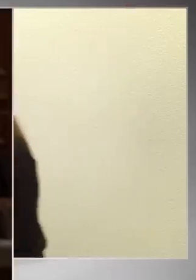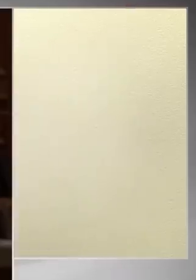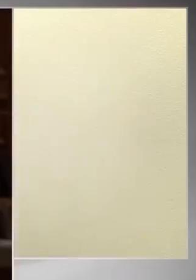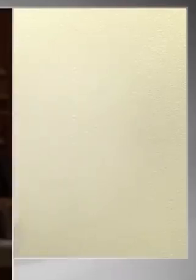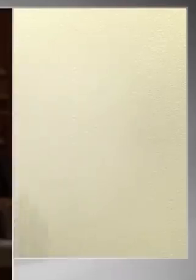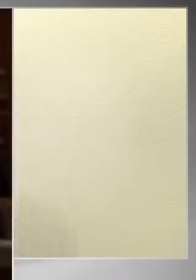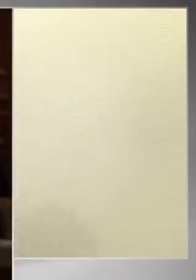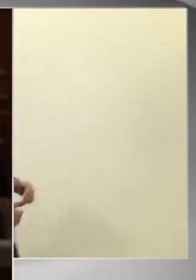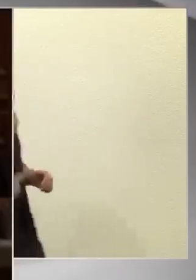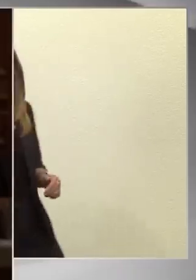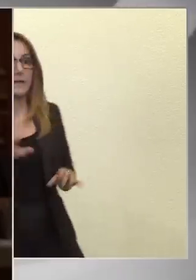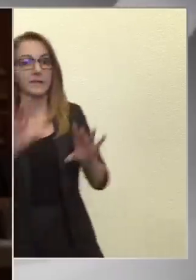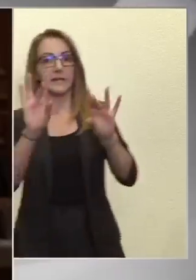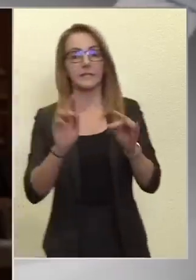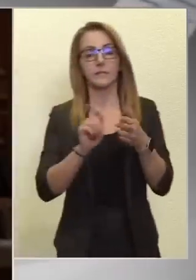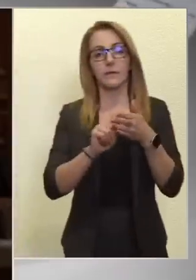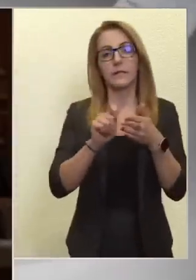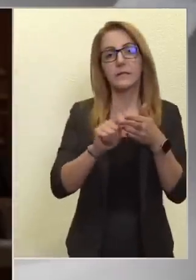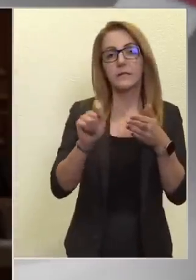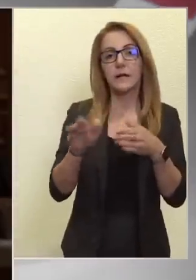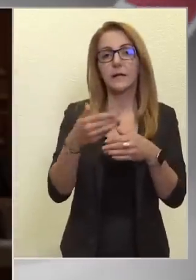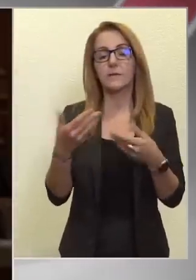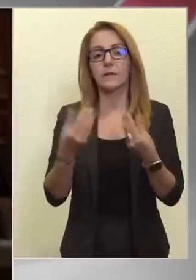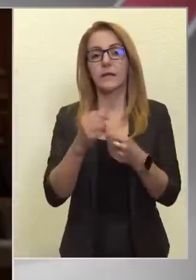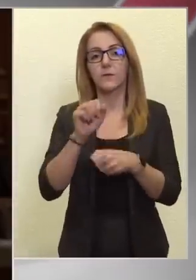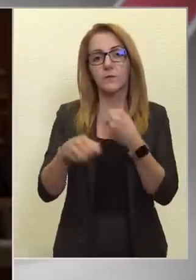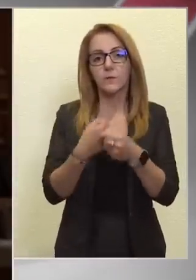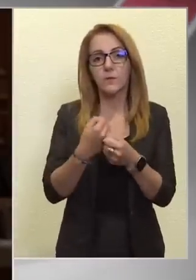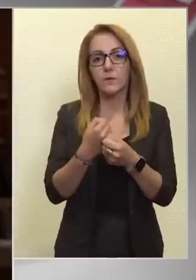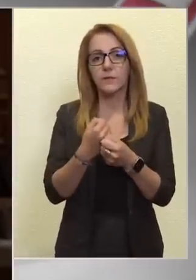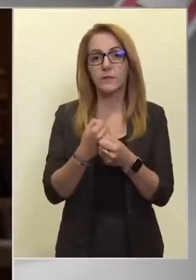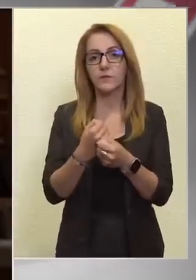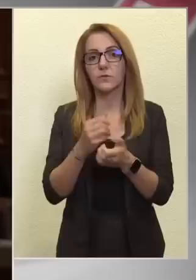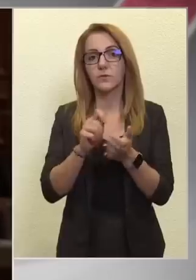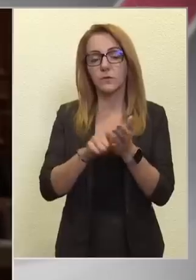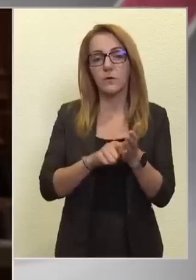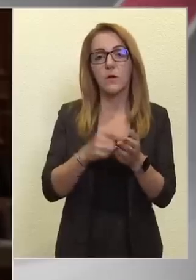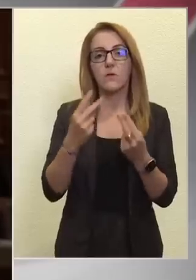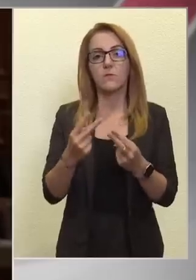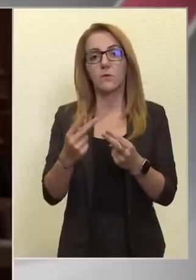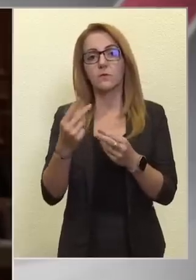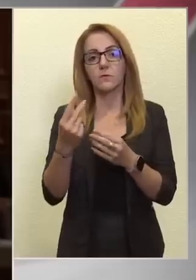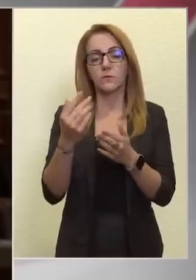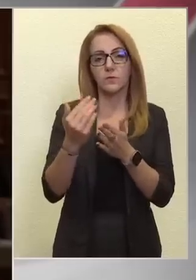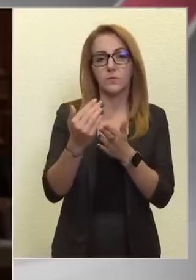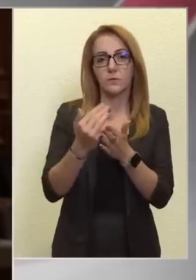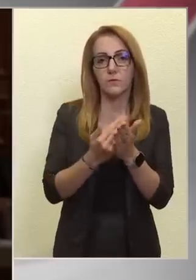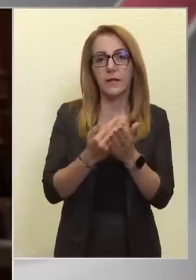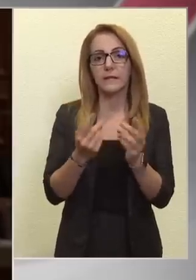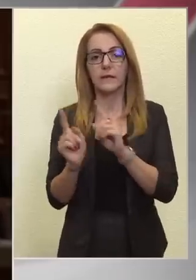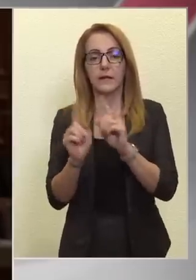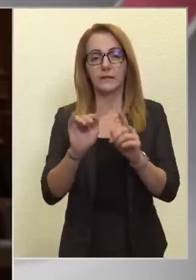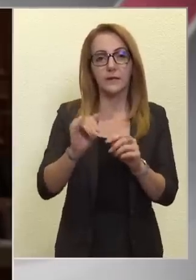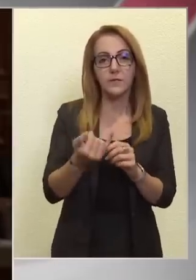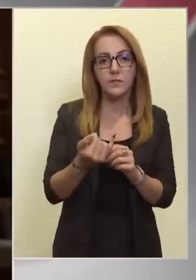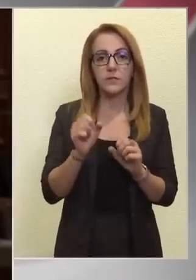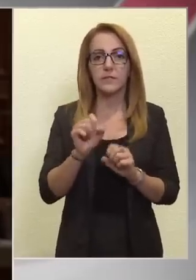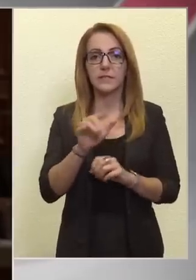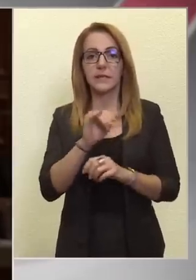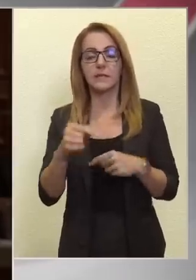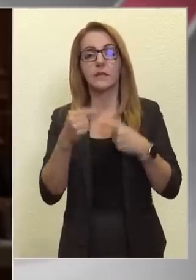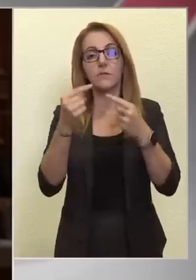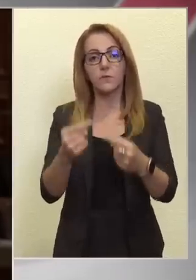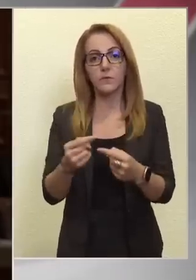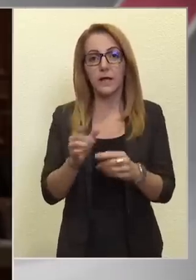Együttműködés programjában, hogy fontos tény, ezért a pedagógusok, oktatók és neverők megbecsülésének és tekintélyenek helyreállítása is. 12 év